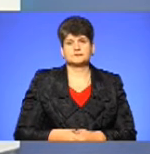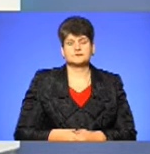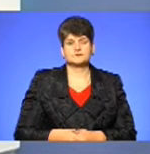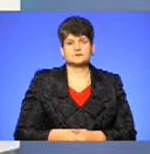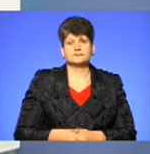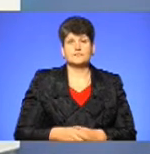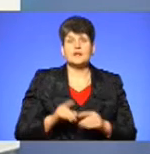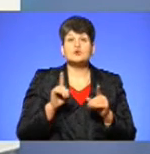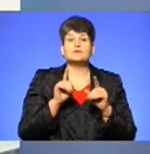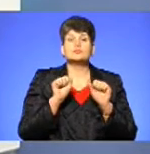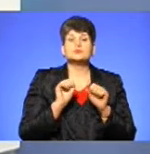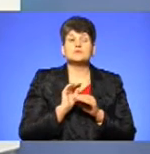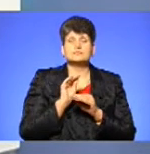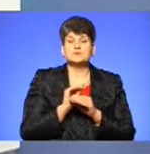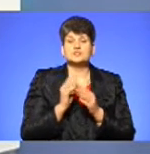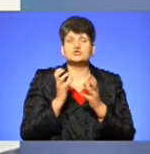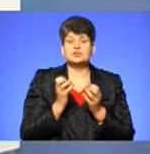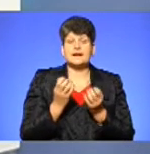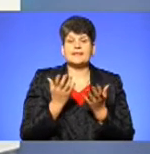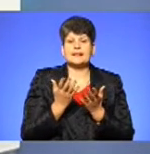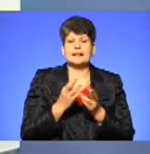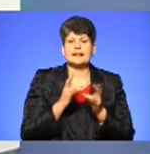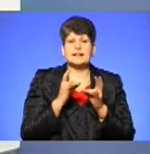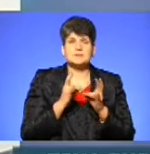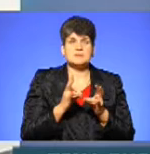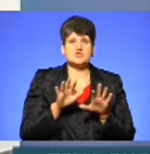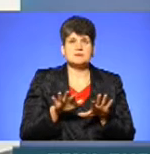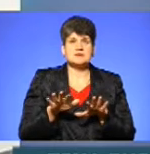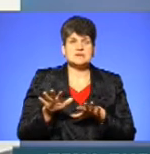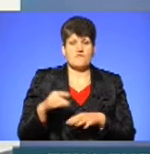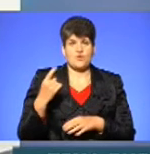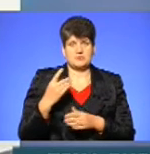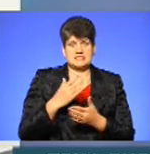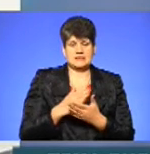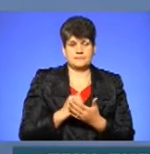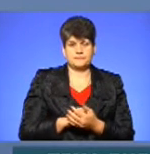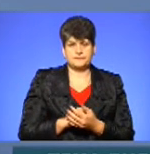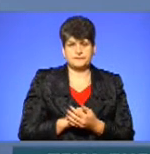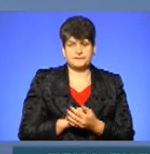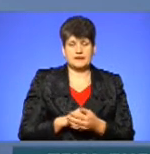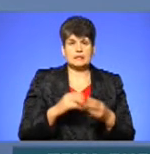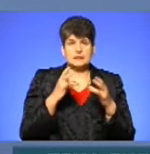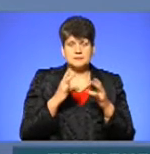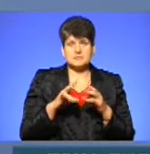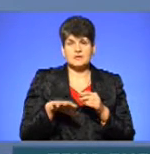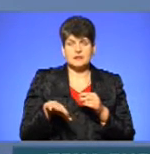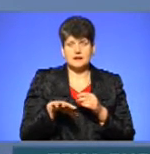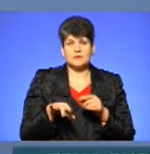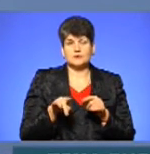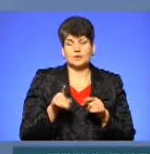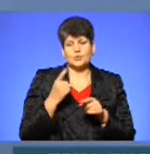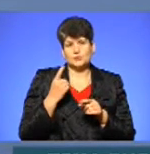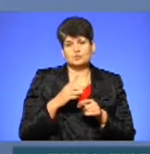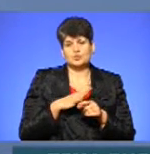Чи можете ви додати ще, які є небезпечні ділянки в області саме? Небезпечна ділянка, одну із таких була